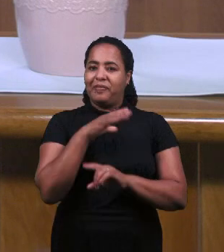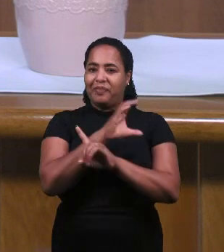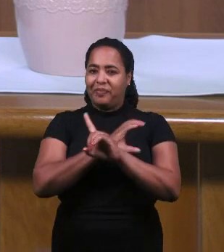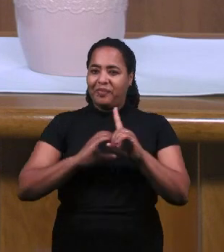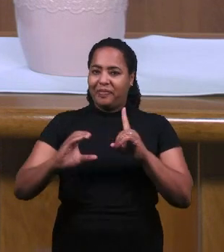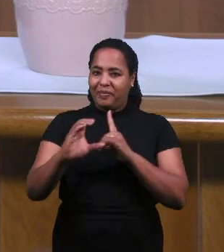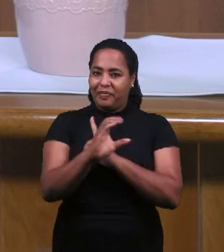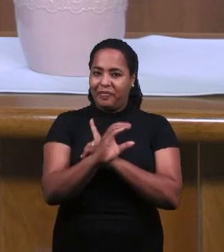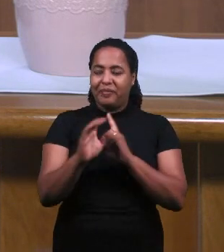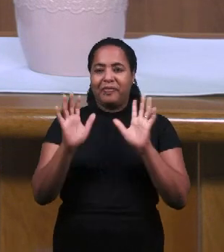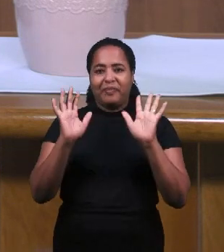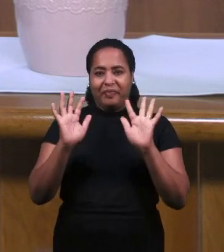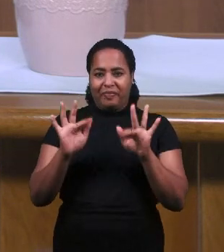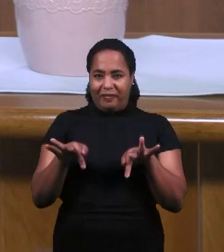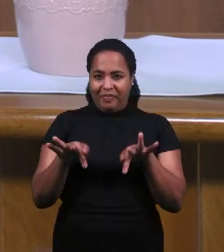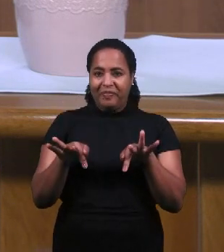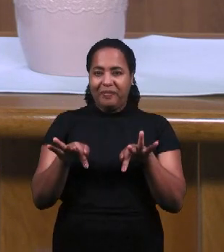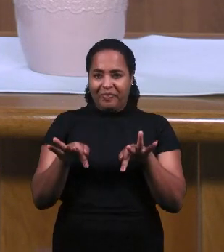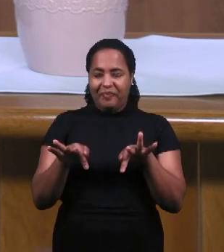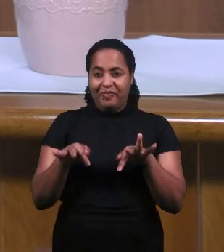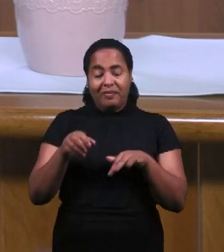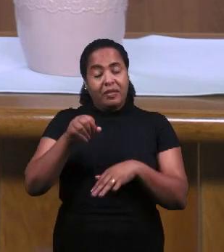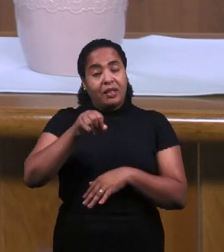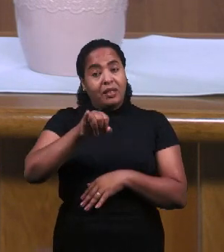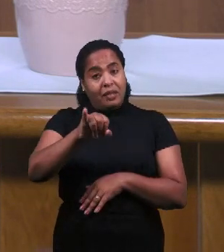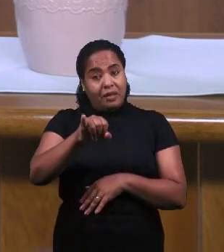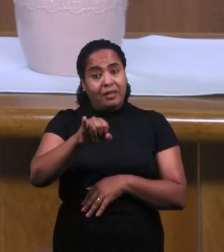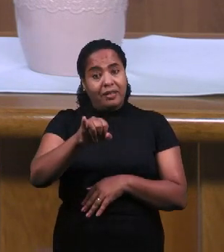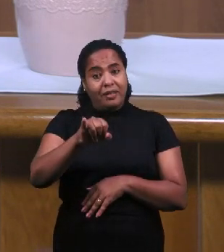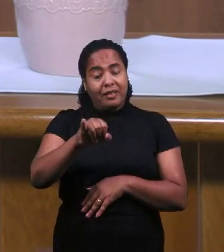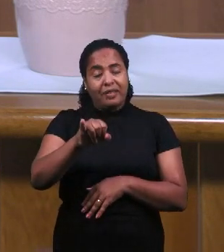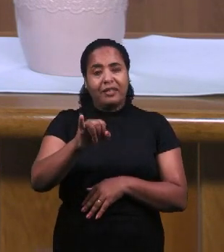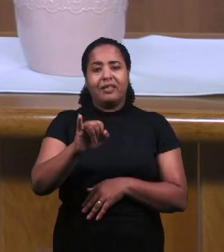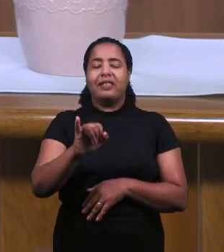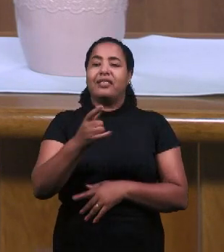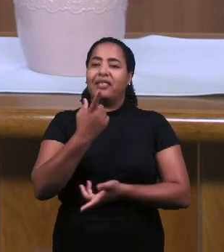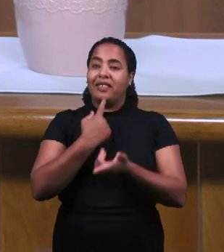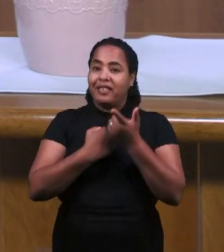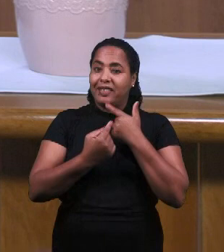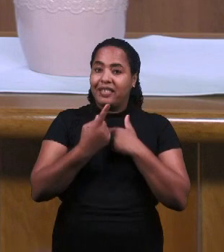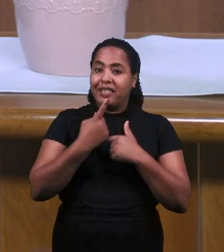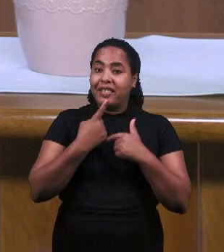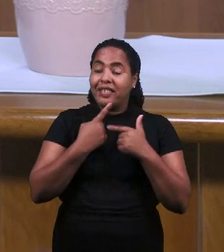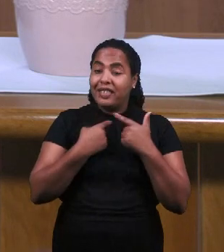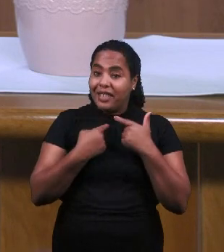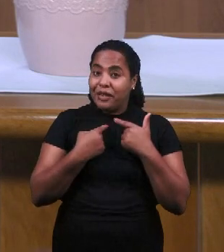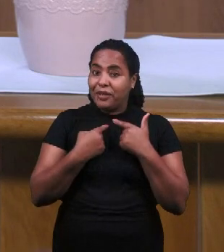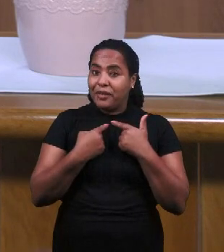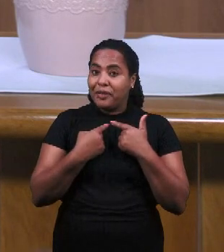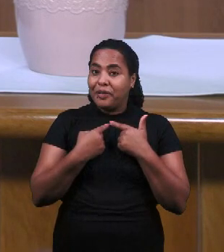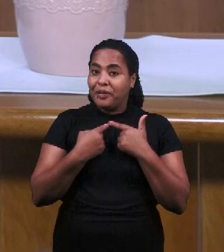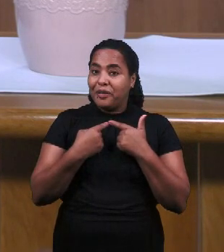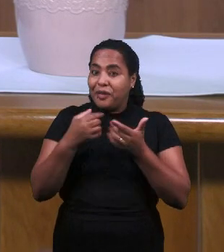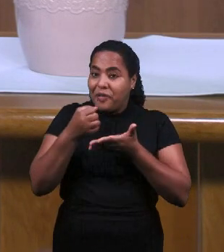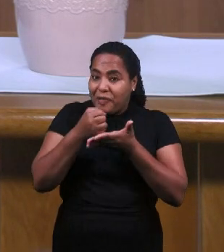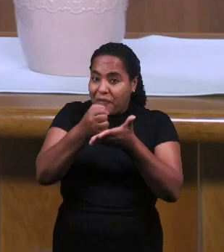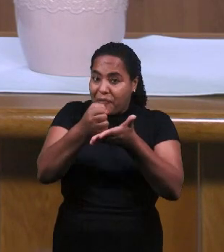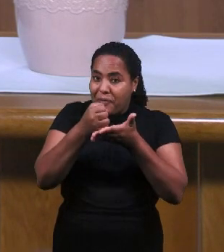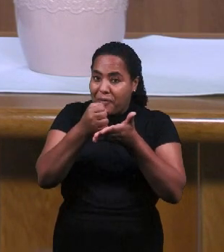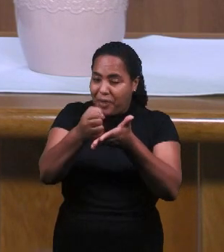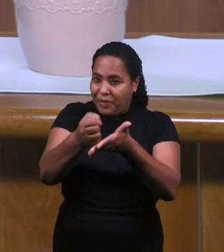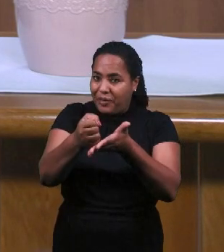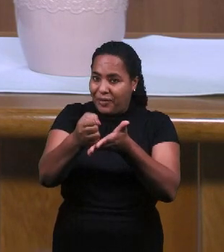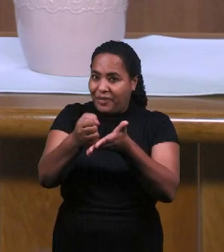Наше богослужение заканчивается. Если кто-то нуждается во